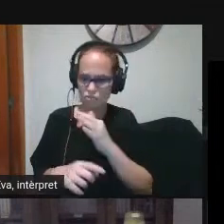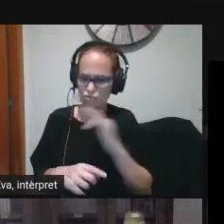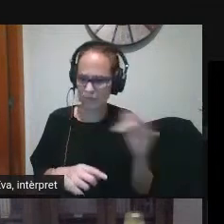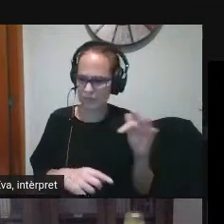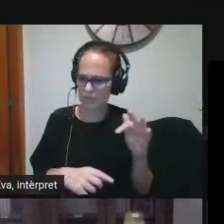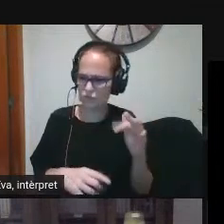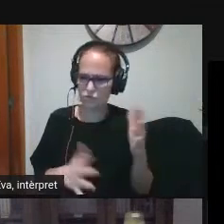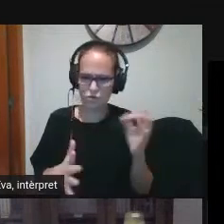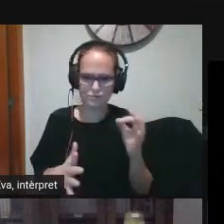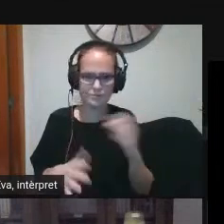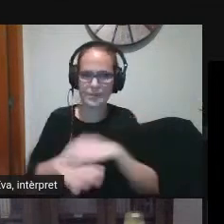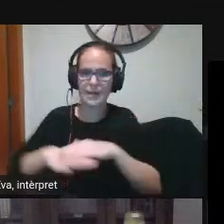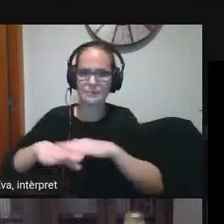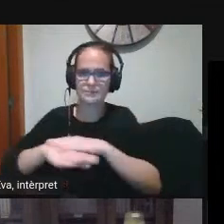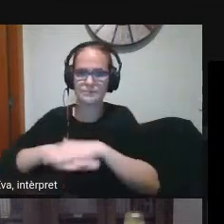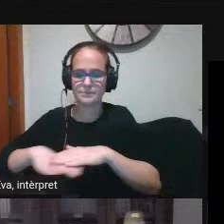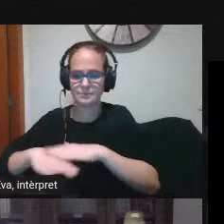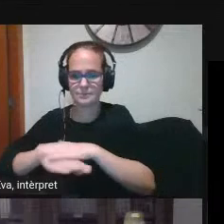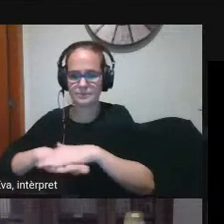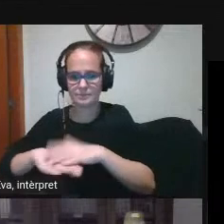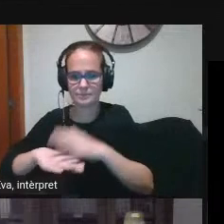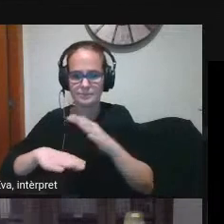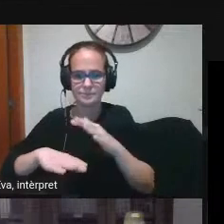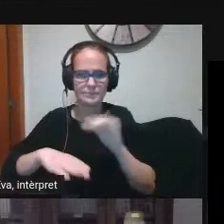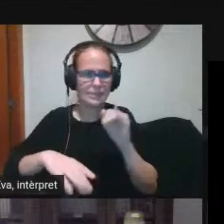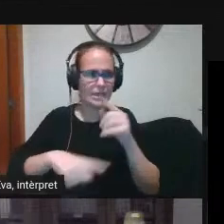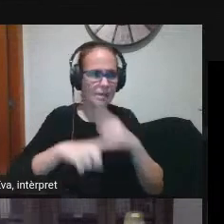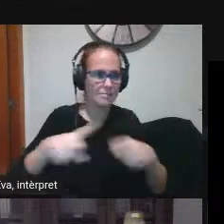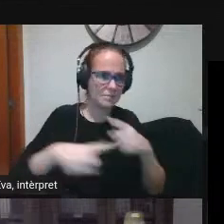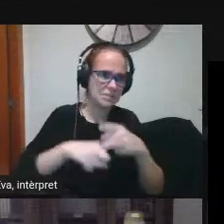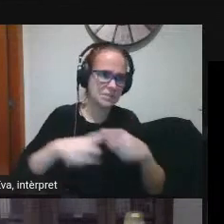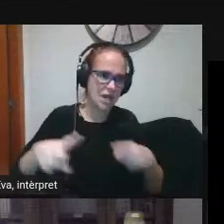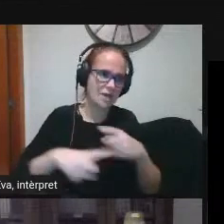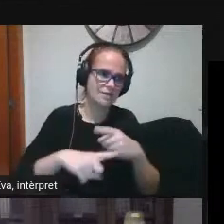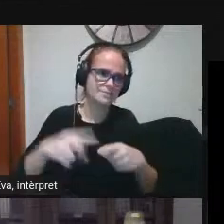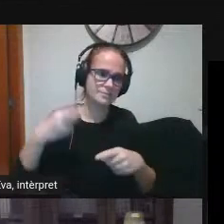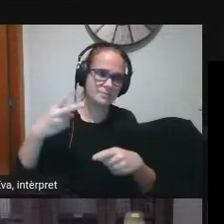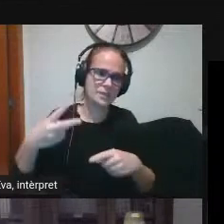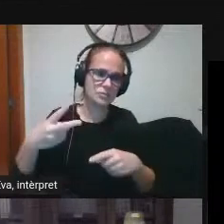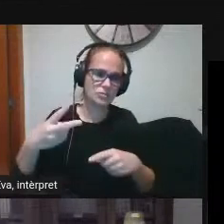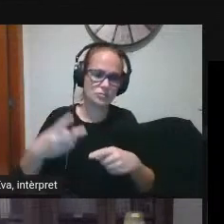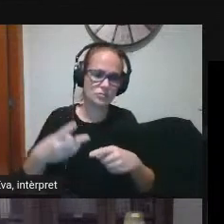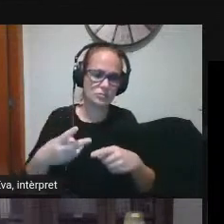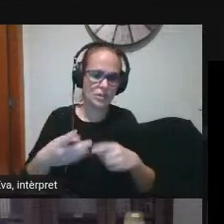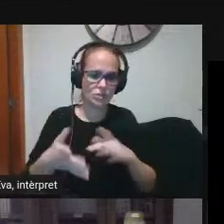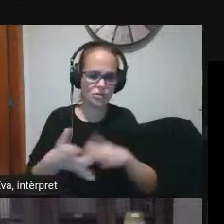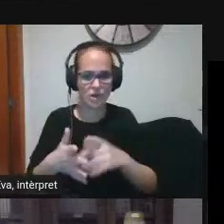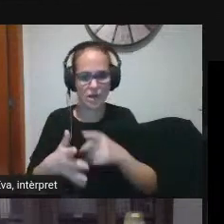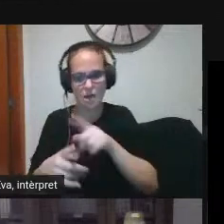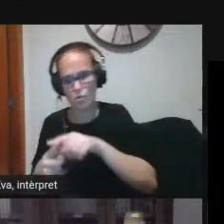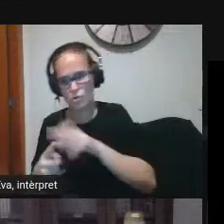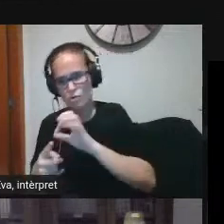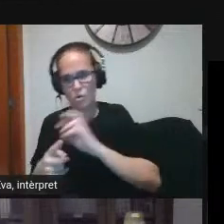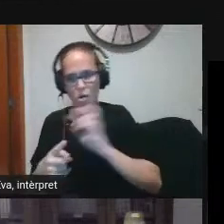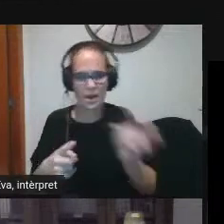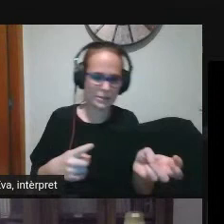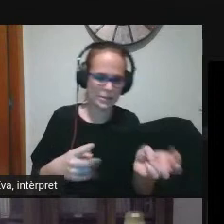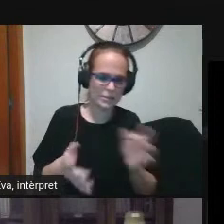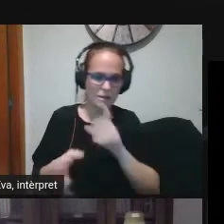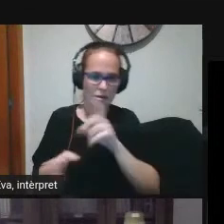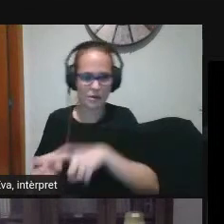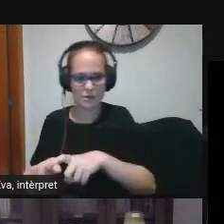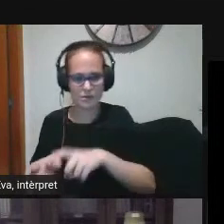que el bàsic i el mitjà t'has d'apuntar a un o a l'altre o sigui primer passes al